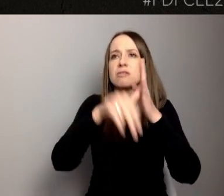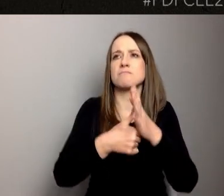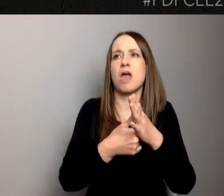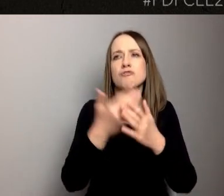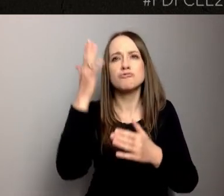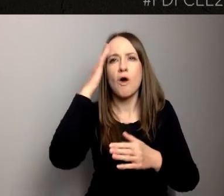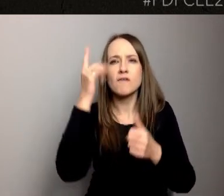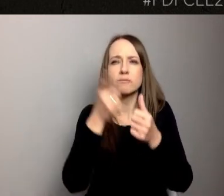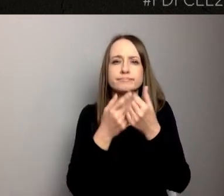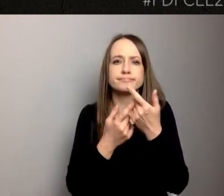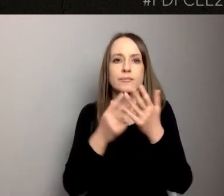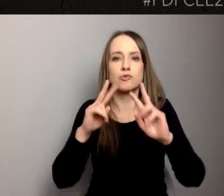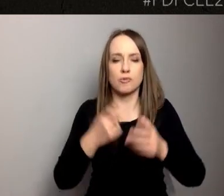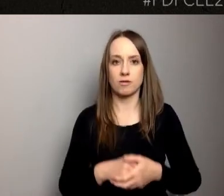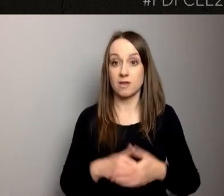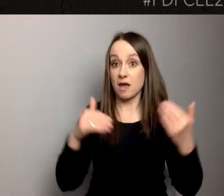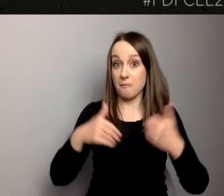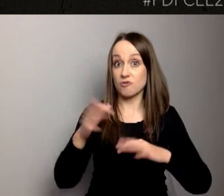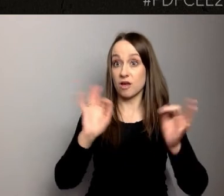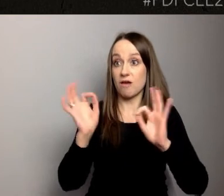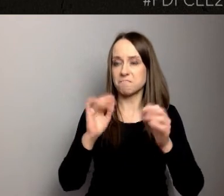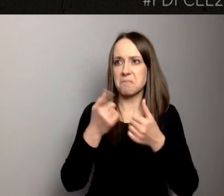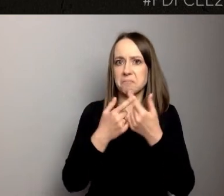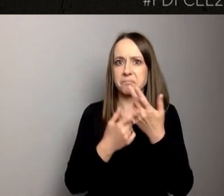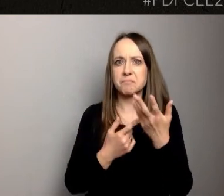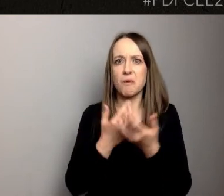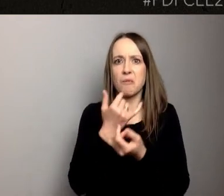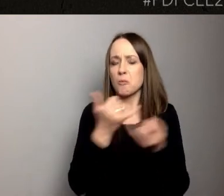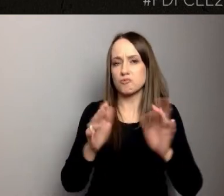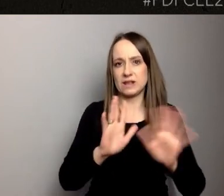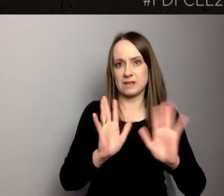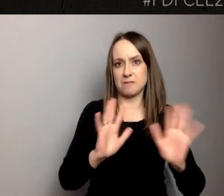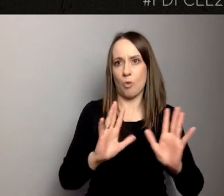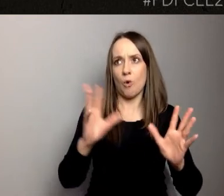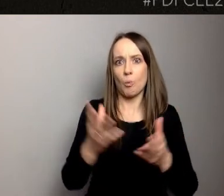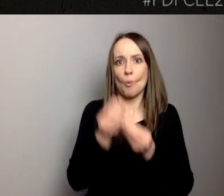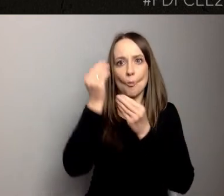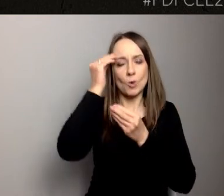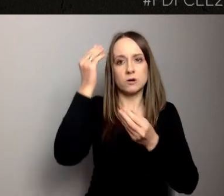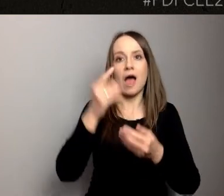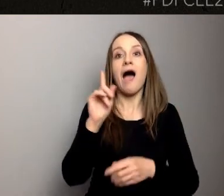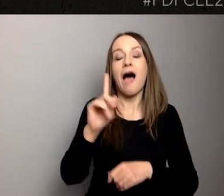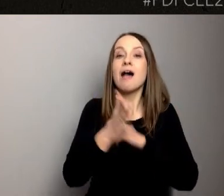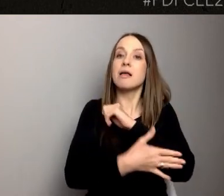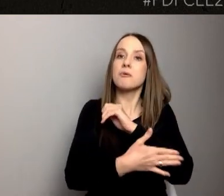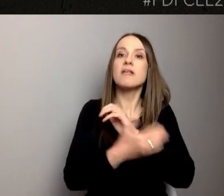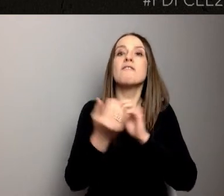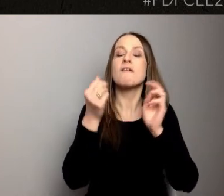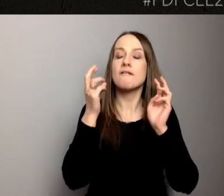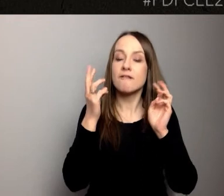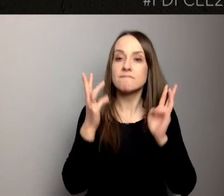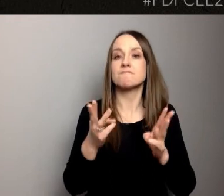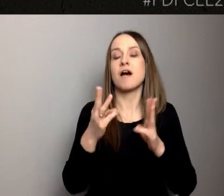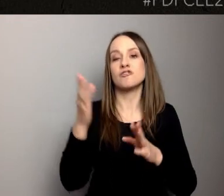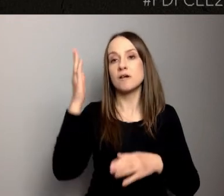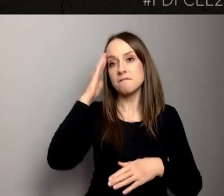można zdawać na różne sposoby, ale według mnie właśnie takim podstawowym daną, którą można wykorzystać, żeby dobrze